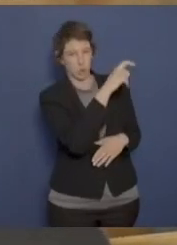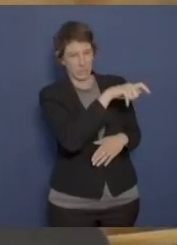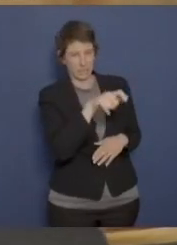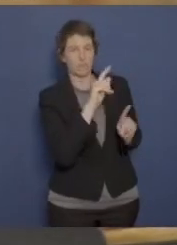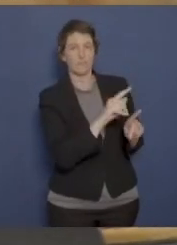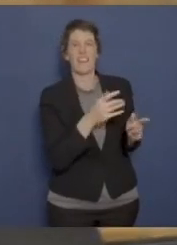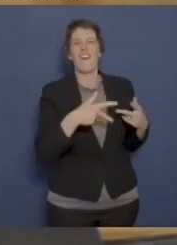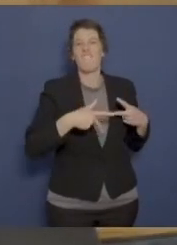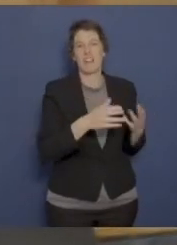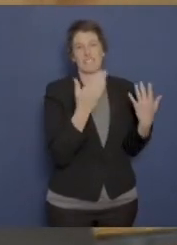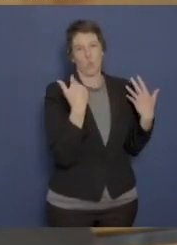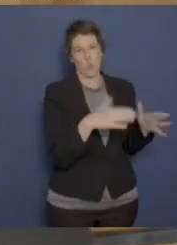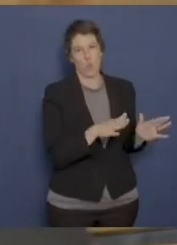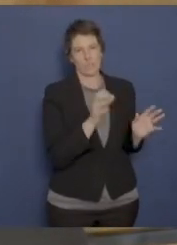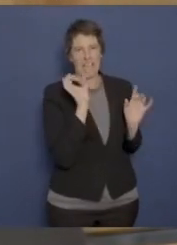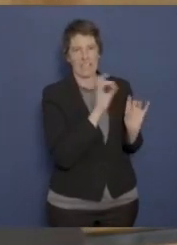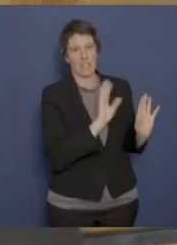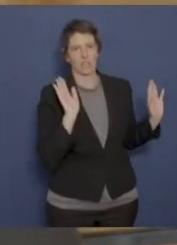Warum nur die Hauptbeschuldigten?